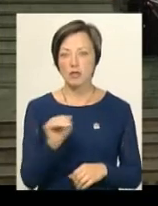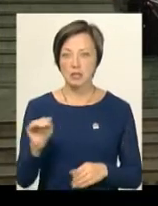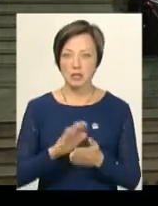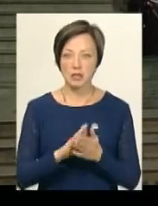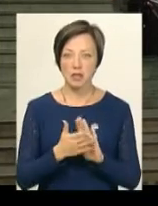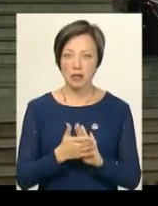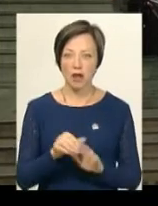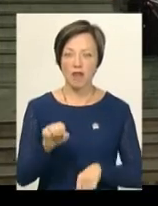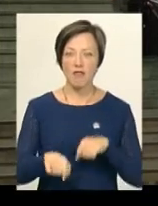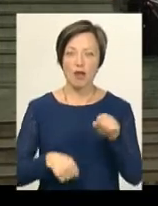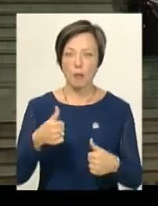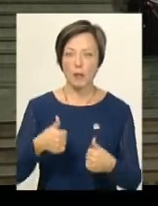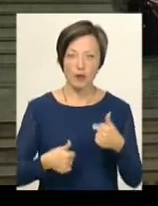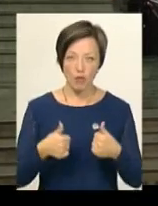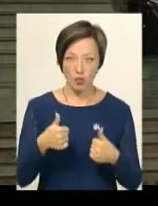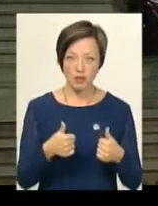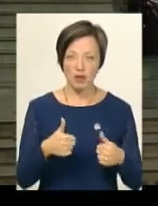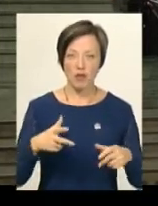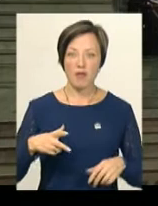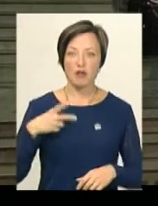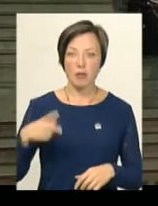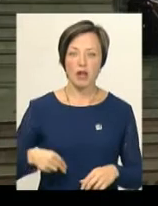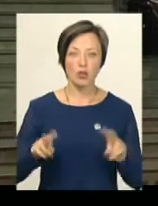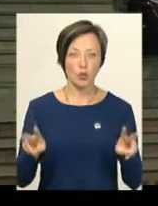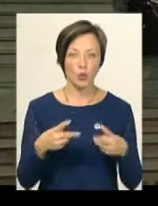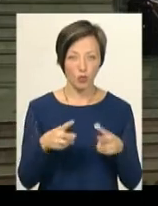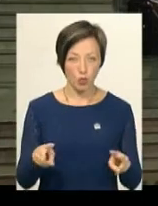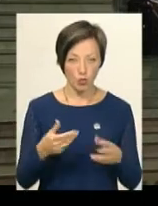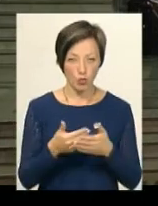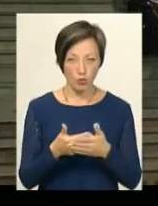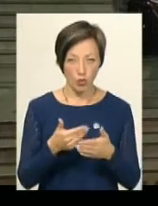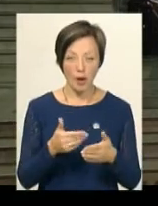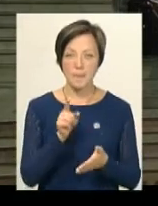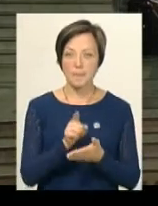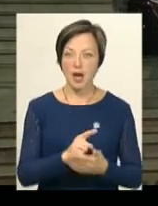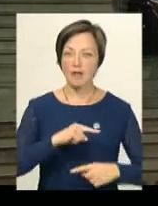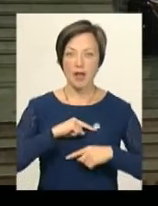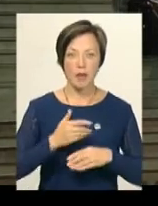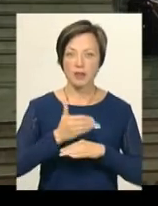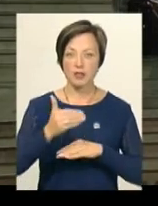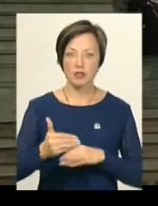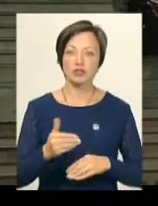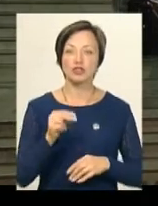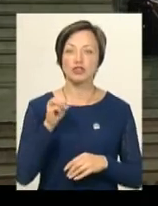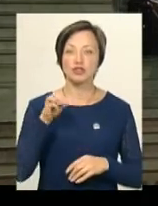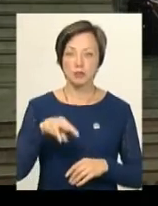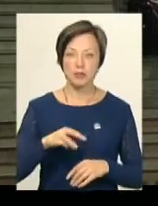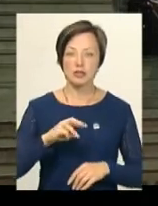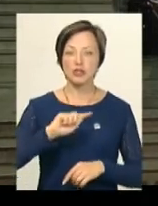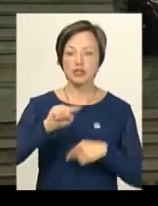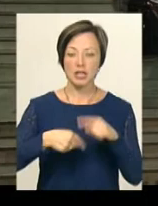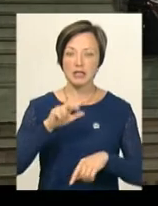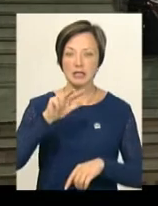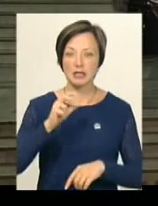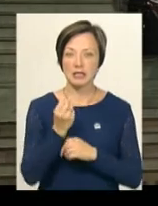веломарафонця-ранденера від парижського клубу, він має фінішувати не пізніше, ніж за 13,5 годин.